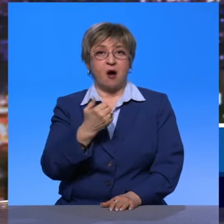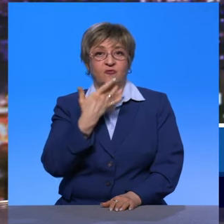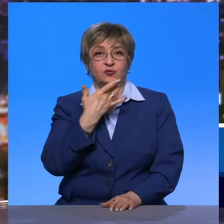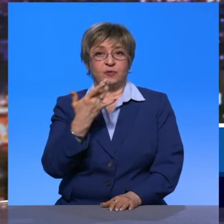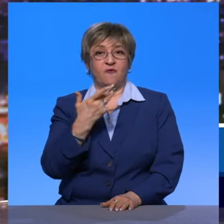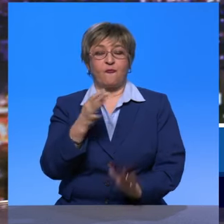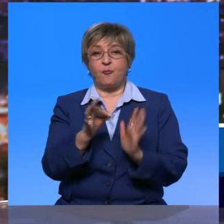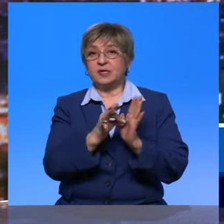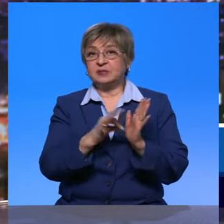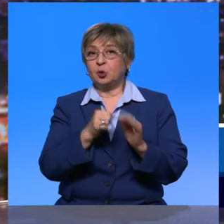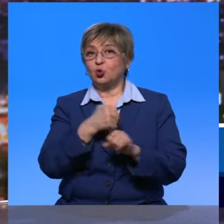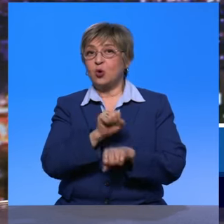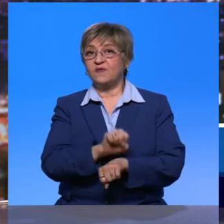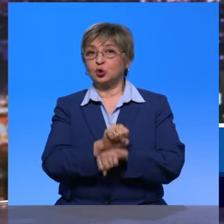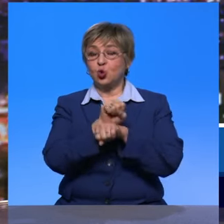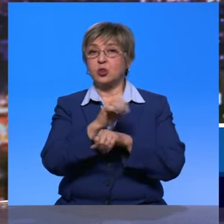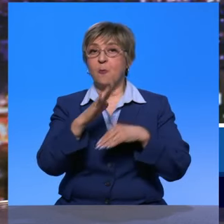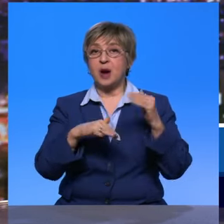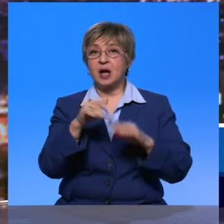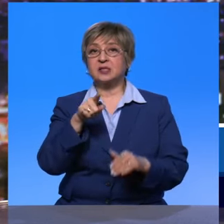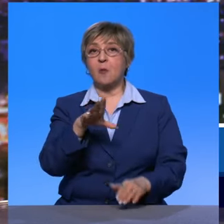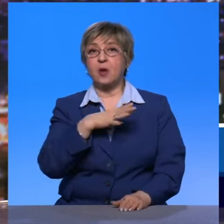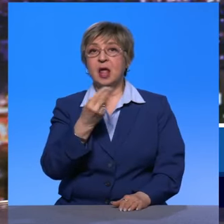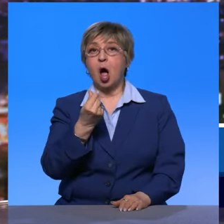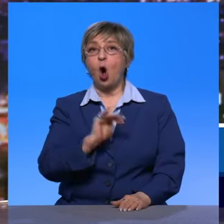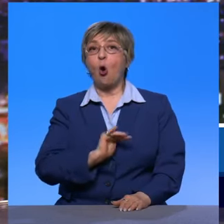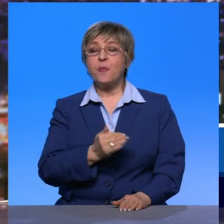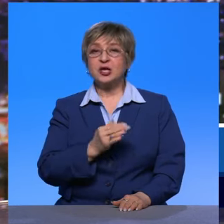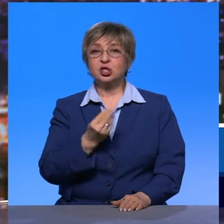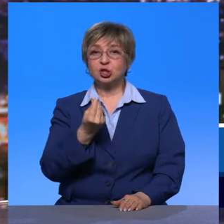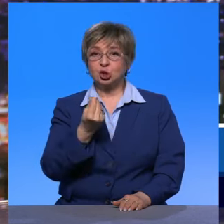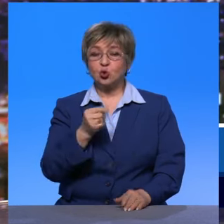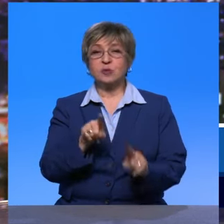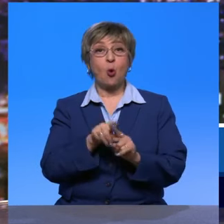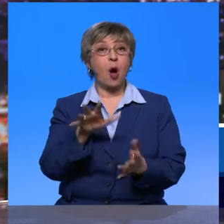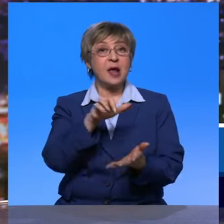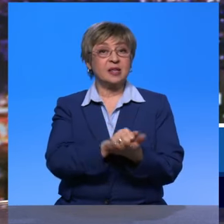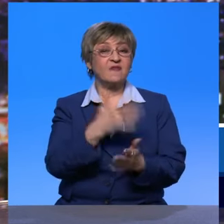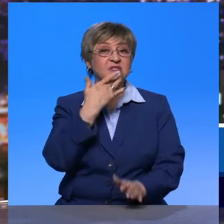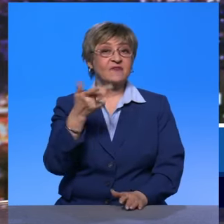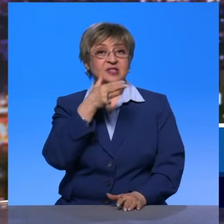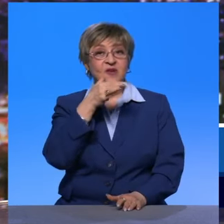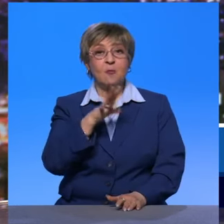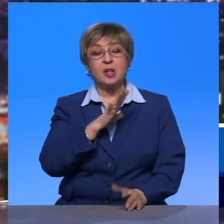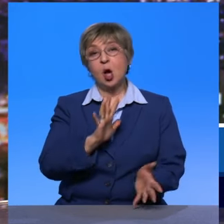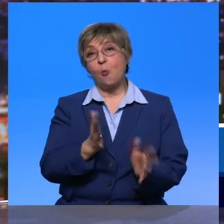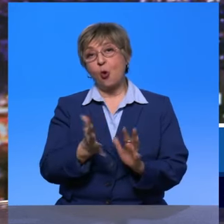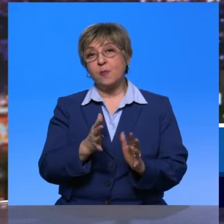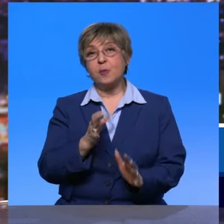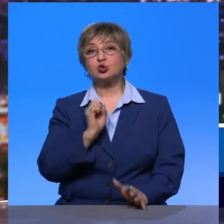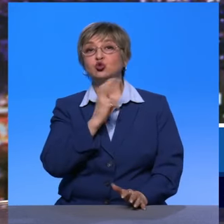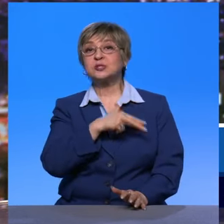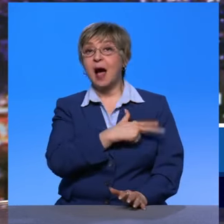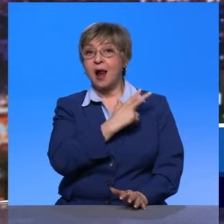в принципе, дореволюционной практике там была совершенно коммерческая стоимость такой аренды. В советское время она более такая была социальная,